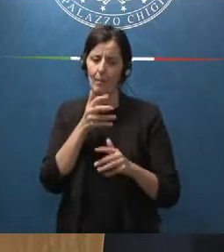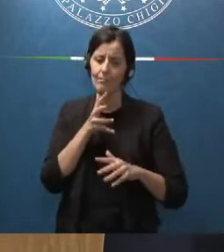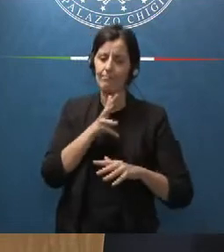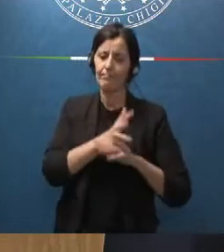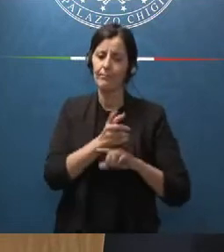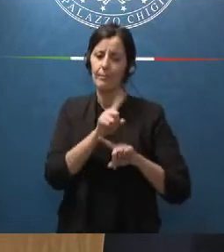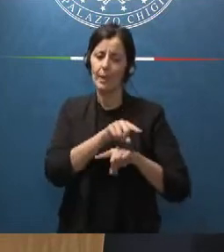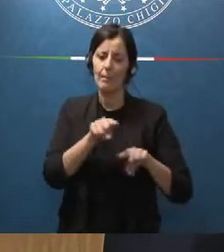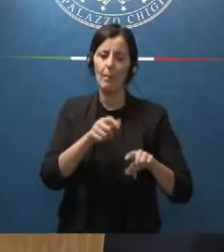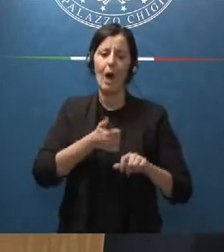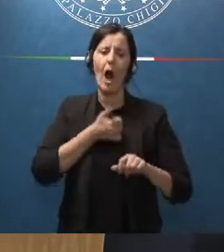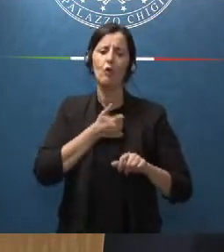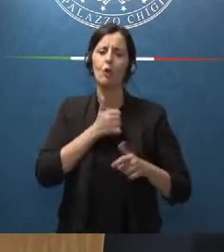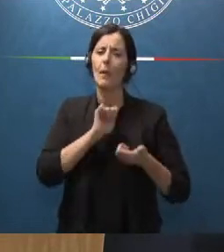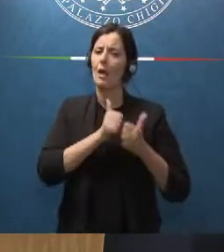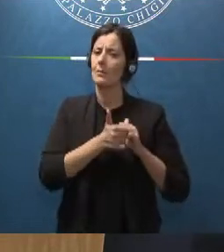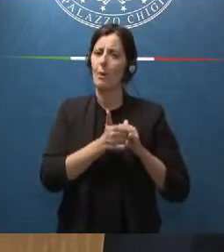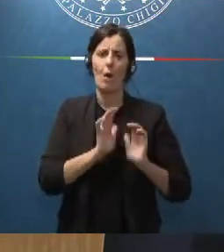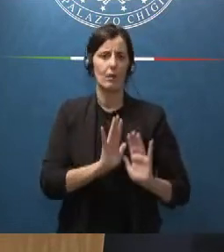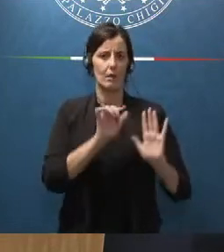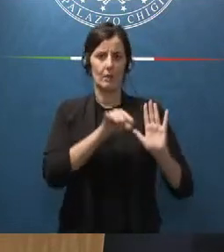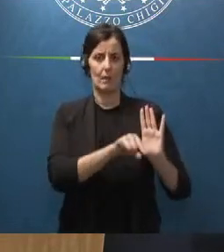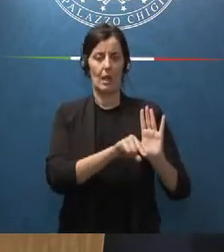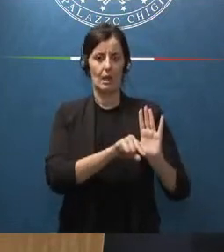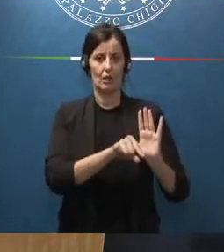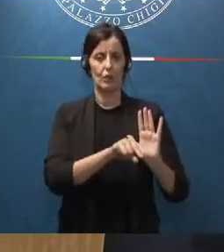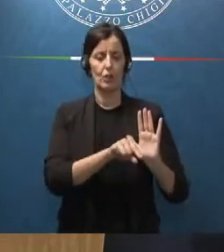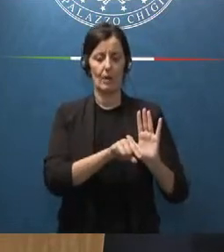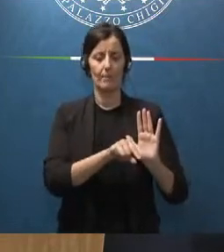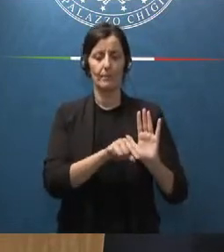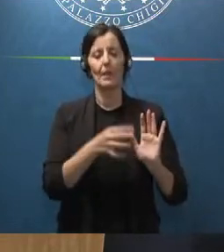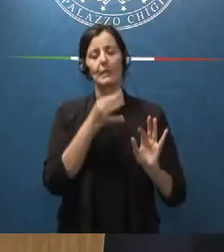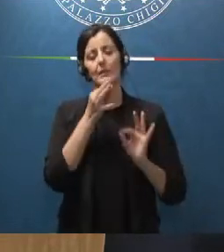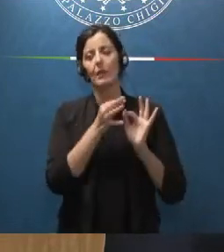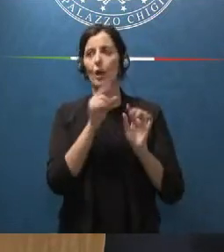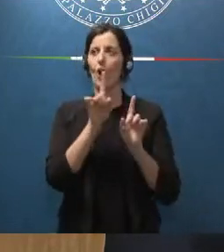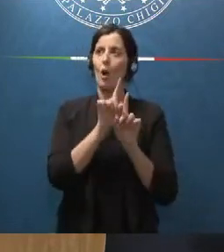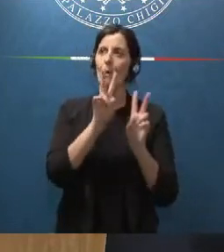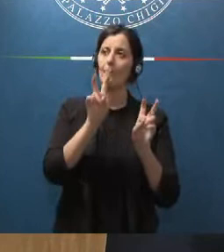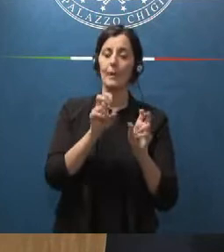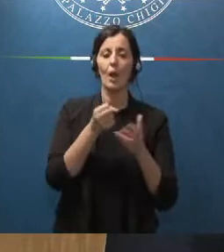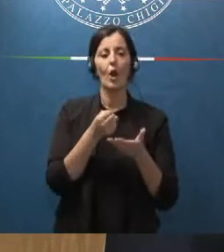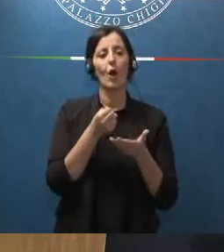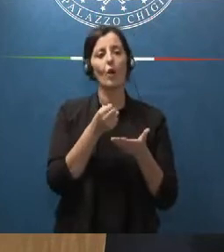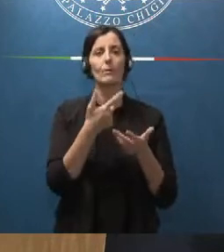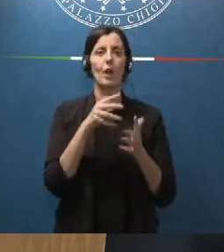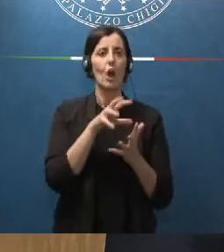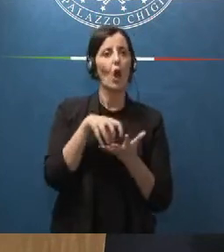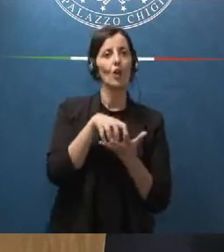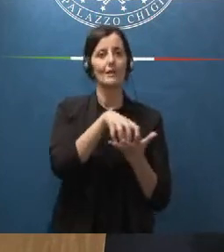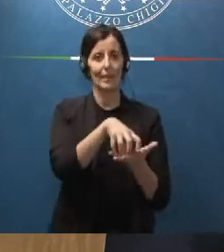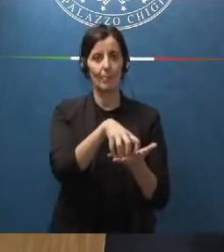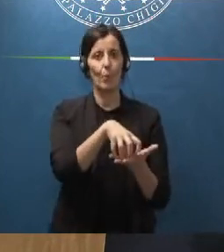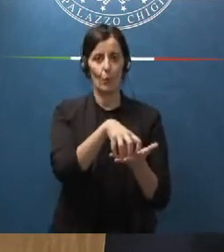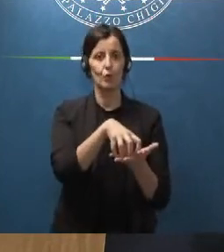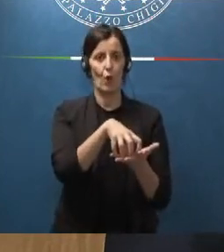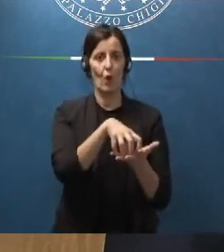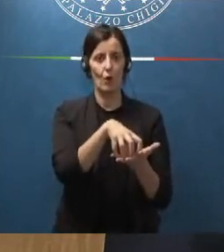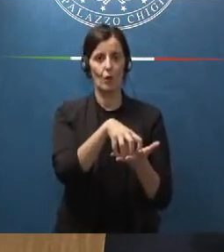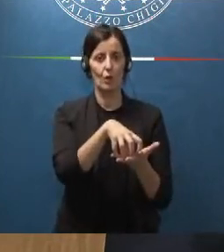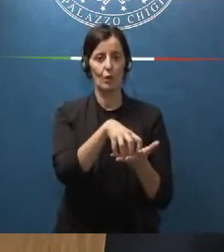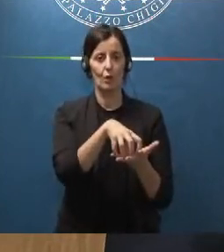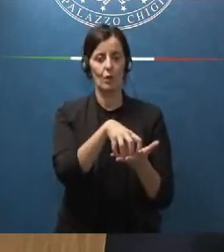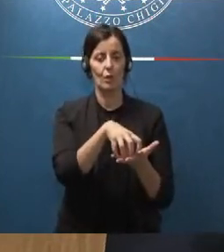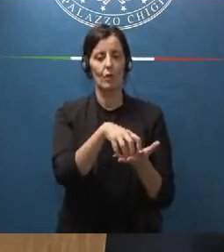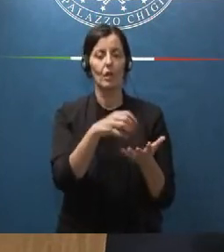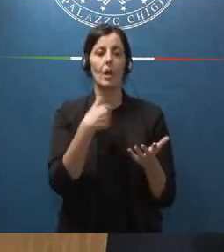rispetto dell'autonomia dello sport e quindi rappresentano un contributo laddove ci è concesso in termini di titolarità ma